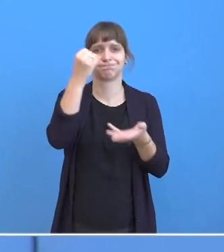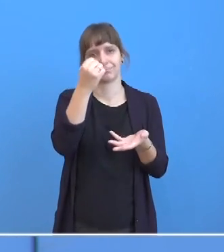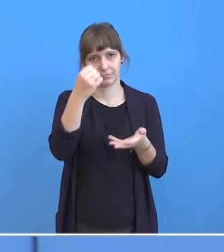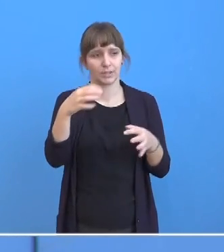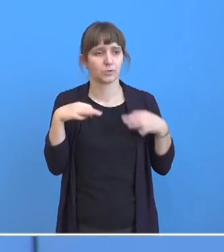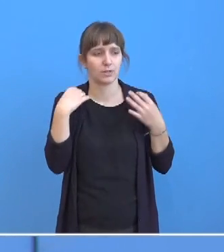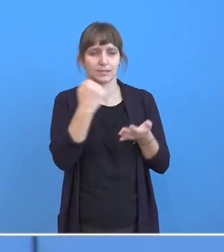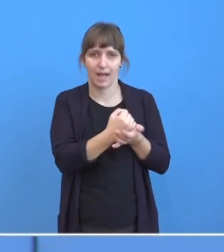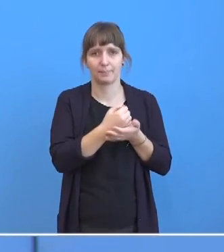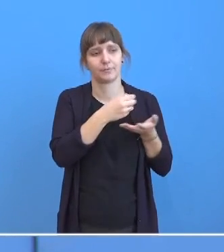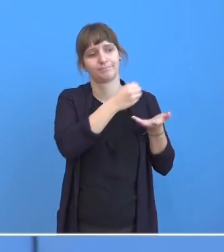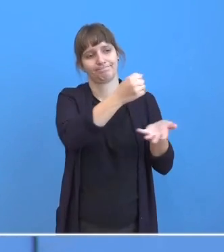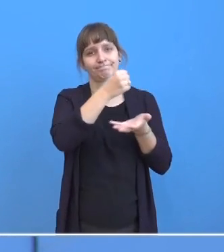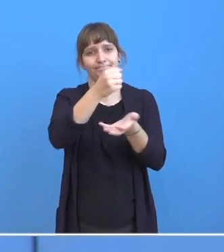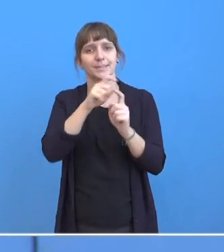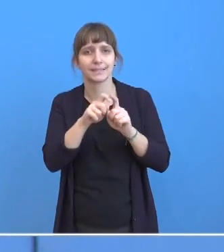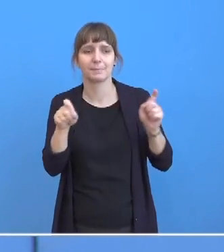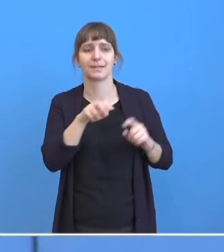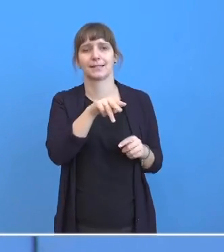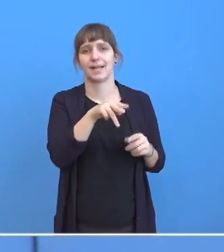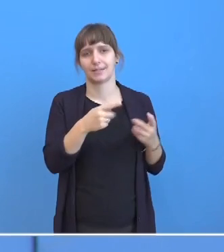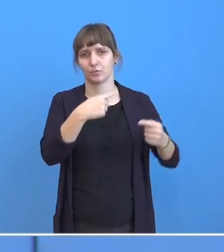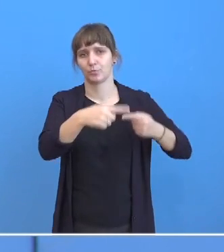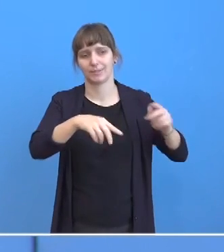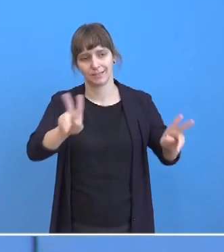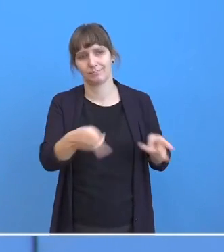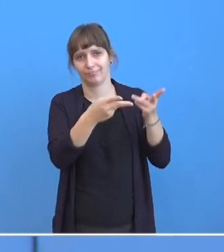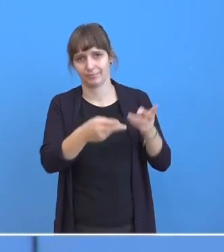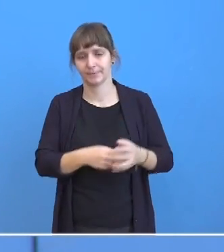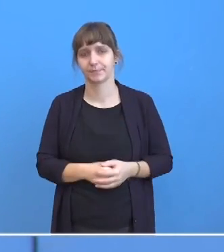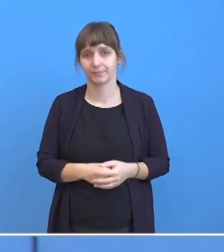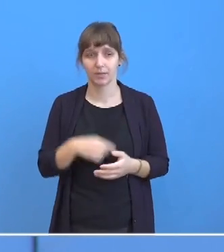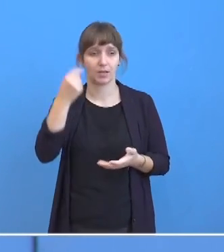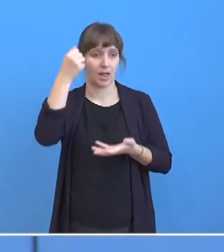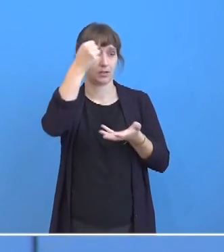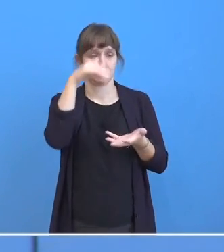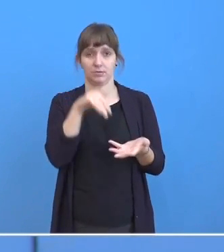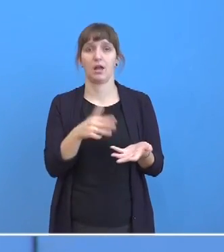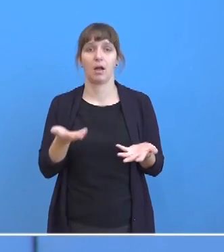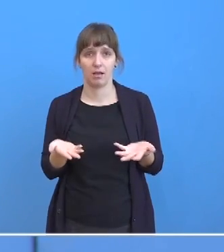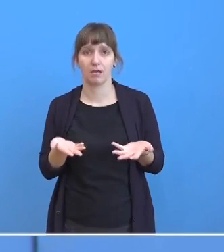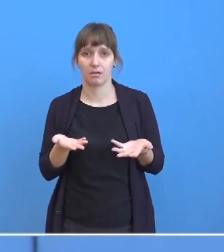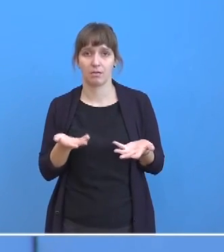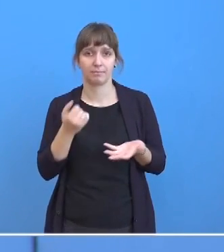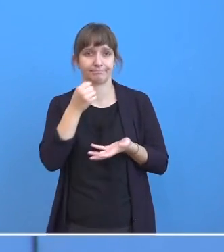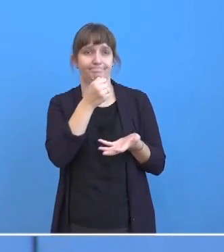Bereich Digitalisierung mobilisiert werden. Das Geld steht zur Verfügung und muss dann auch von den